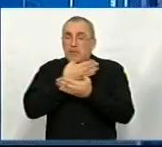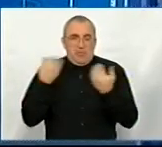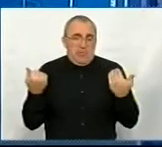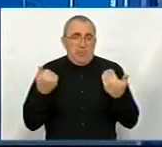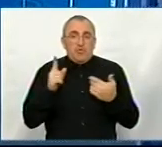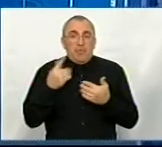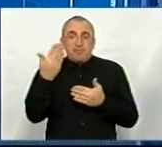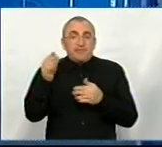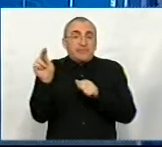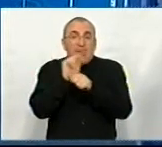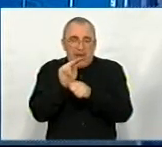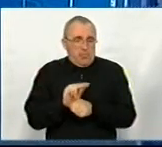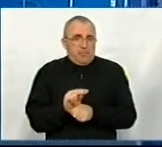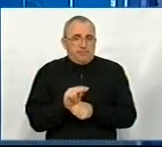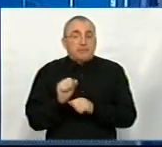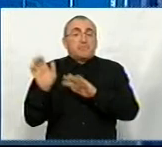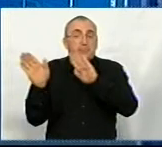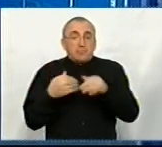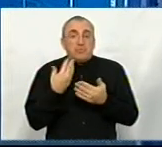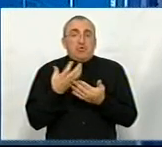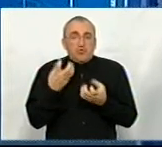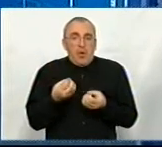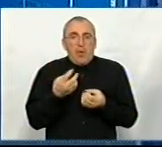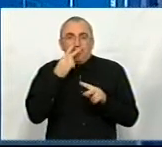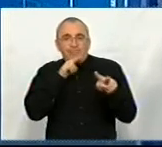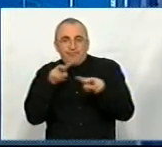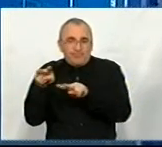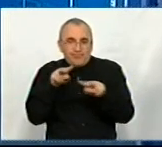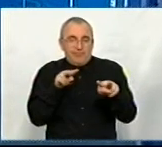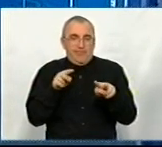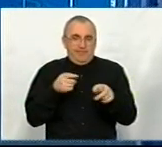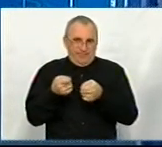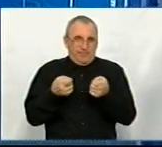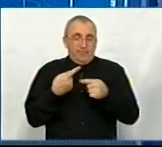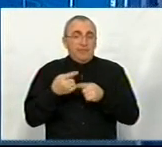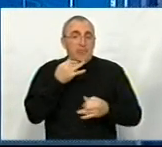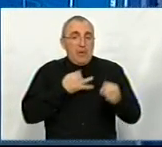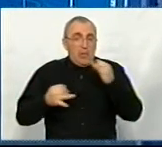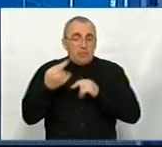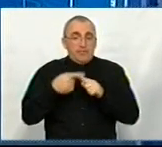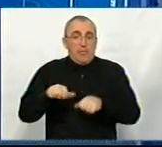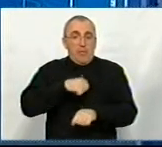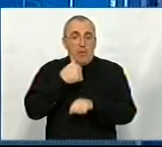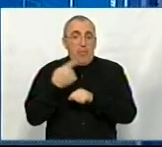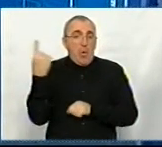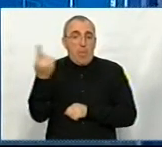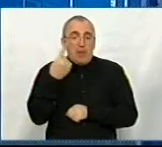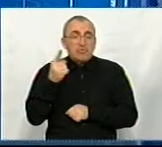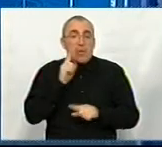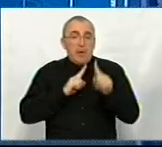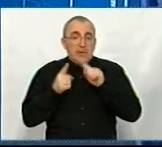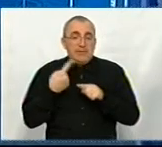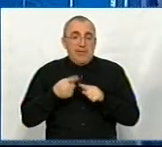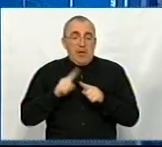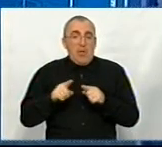щоб його навіть відремонтувати, а потім ще його і утримувати. Тому ми навіть сьогодні розмовляли про це з головою обласної ради, про цю